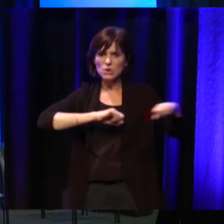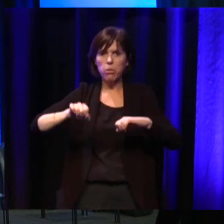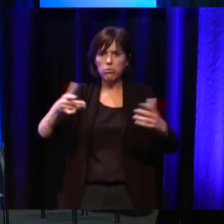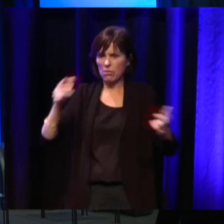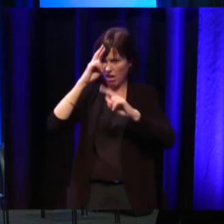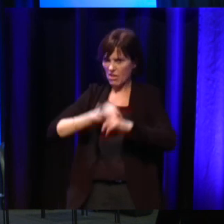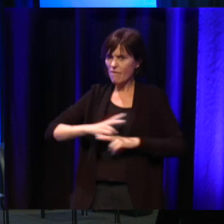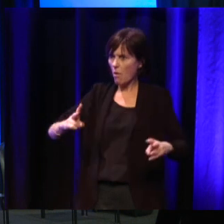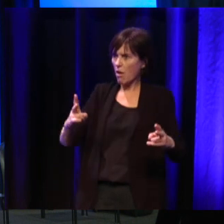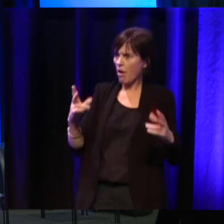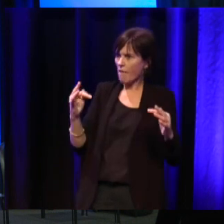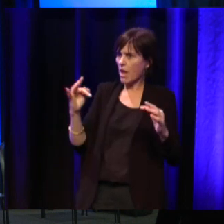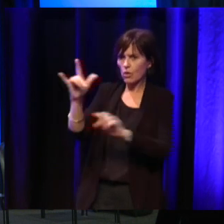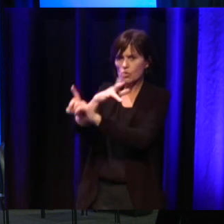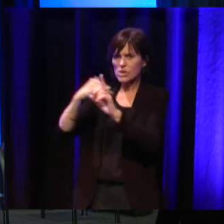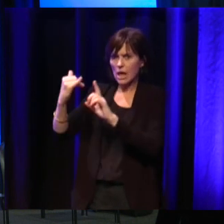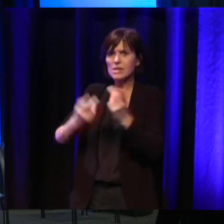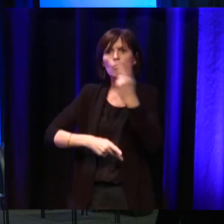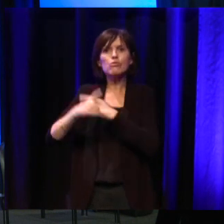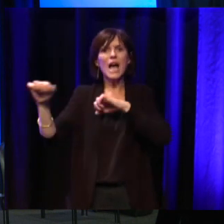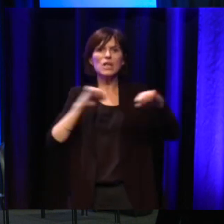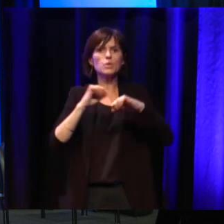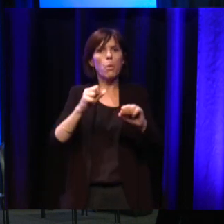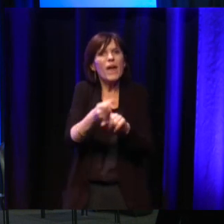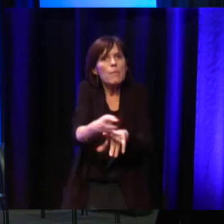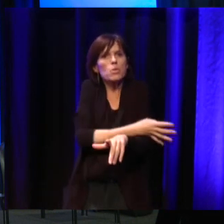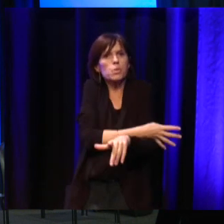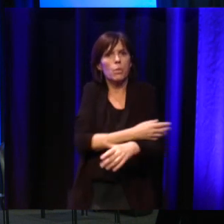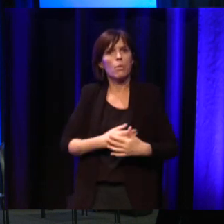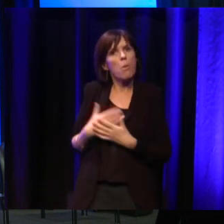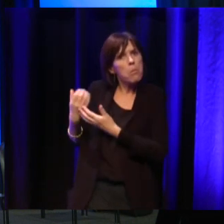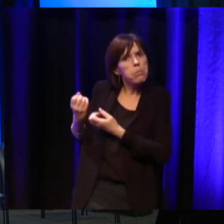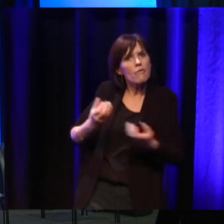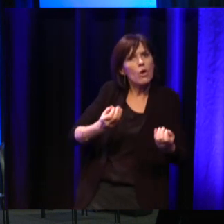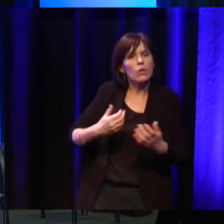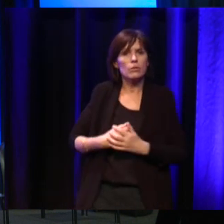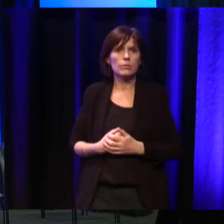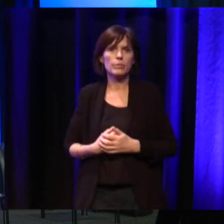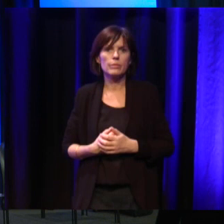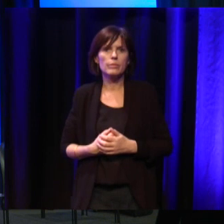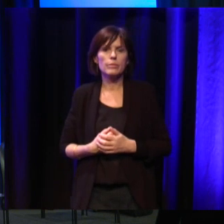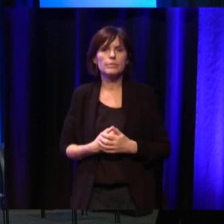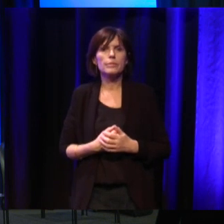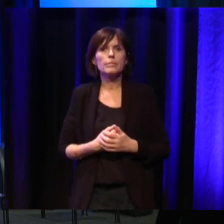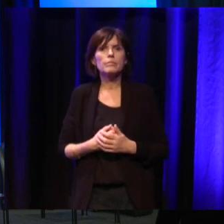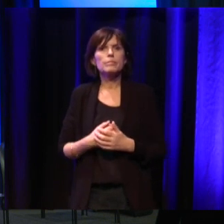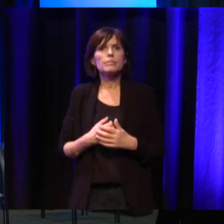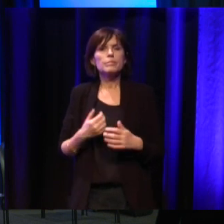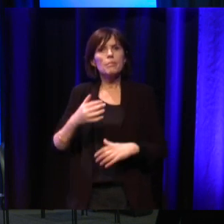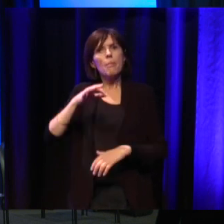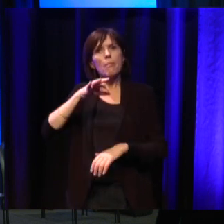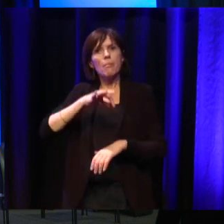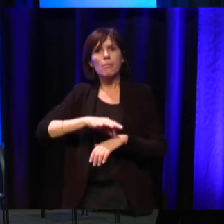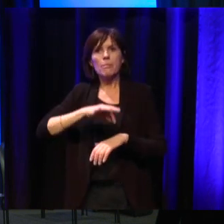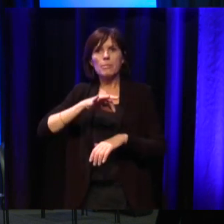action en fait émotionnelle. Donc, pour moi, les maladies neurodégénératives, donc, ce n pas